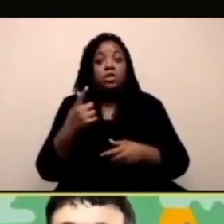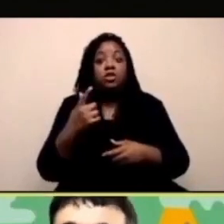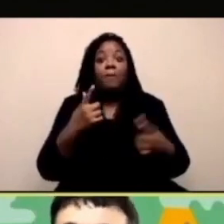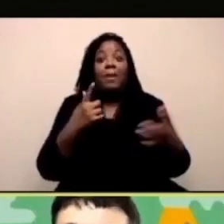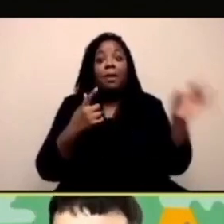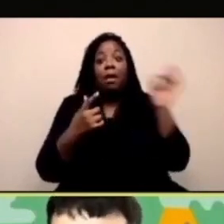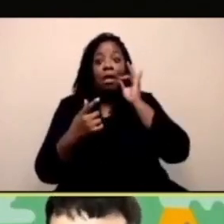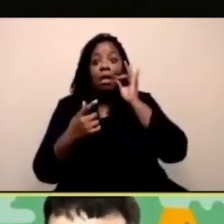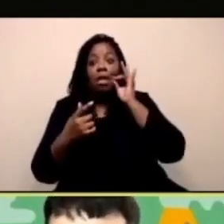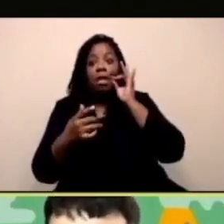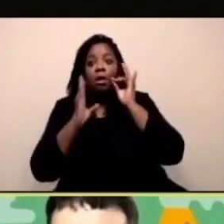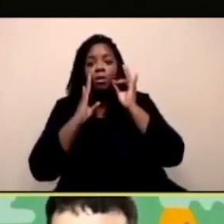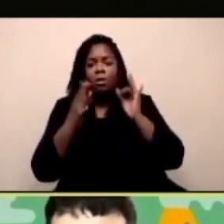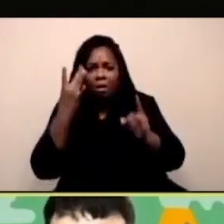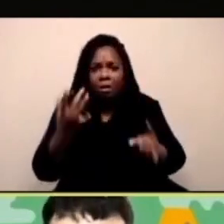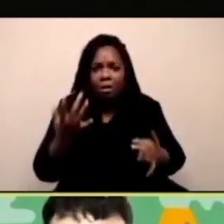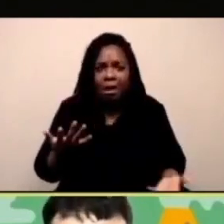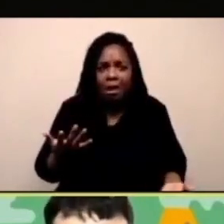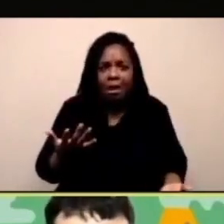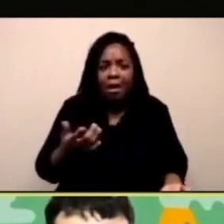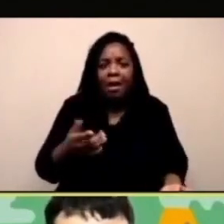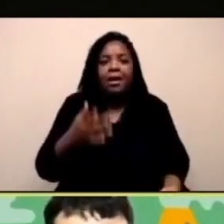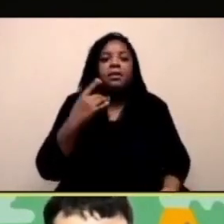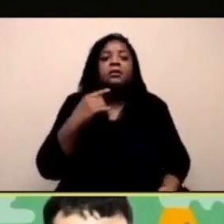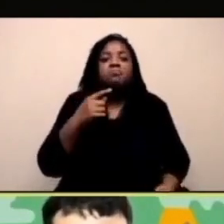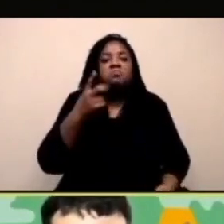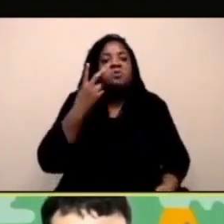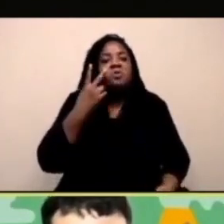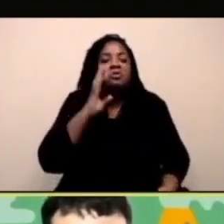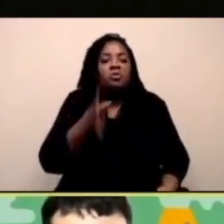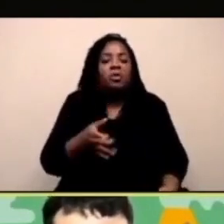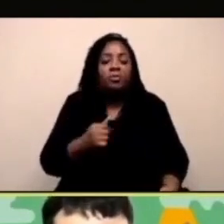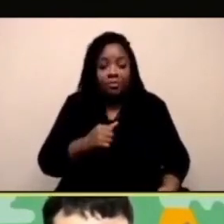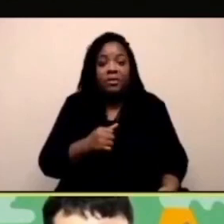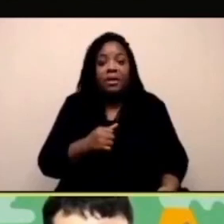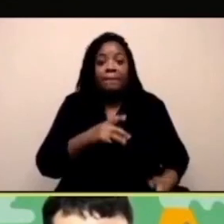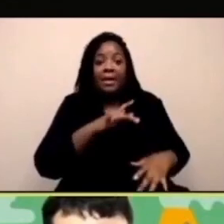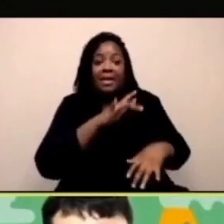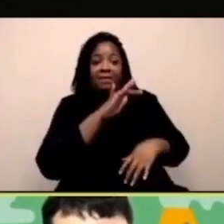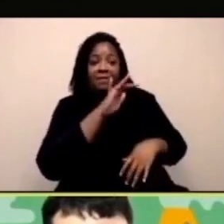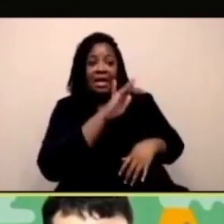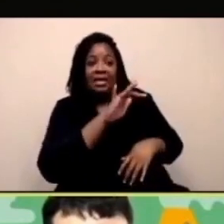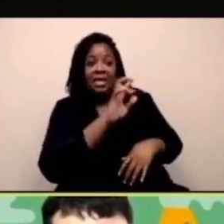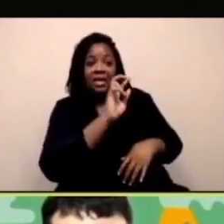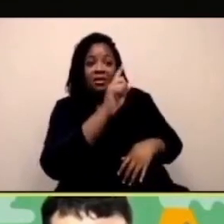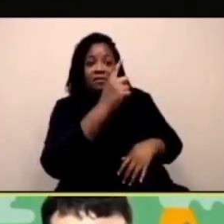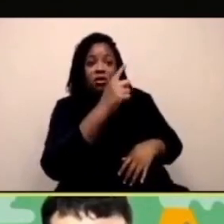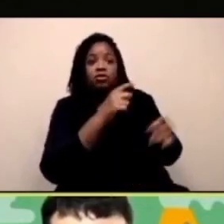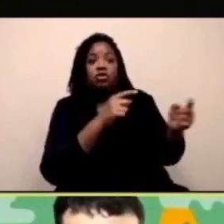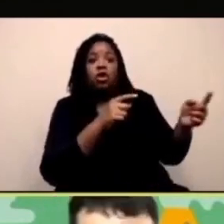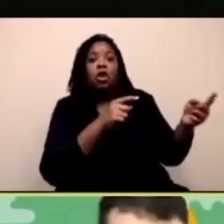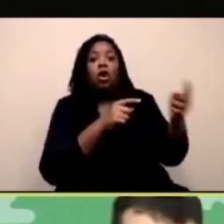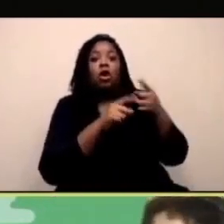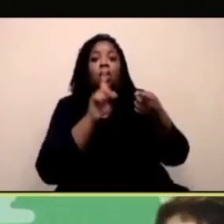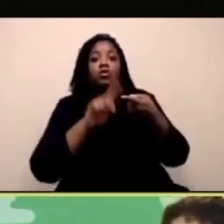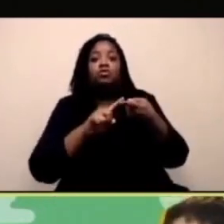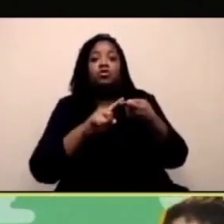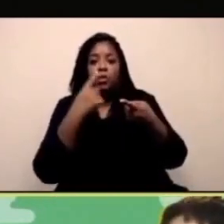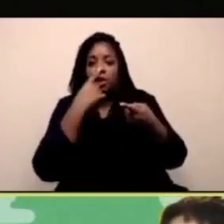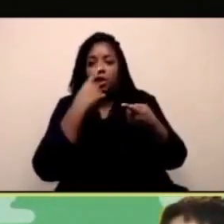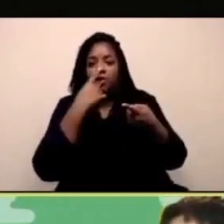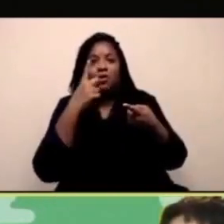camera e far sì che questi spray possano interattuare con la nostra faccia. E